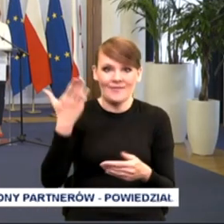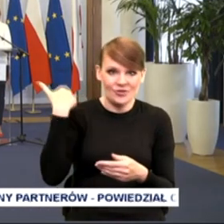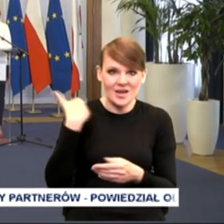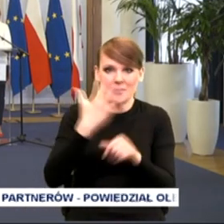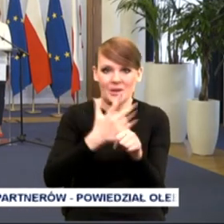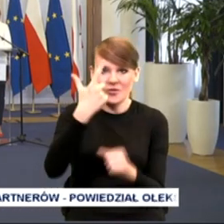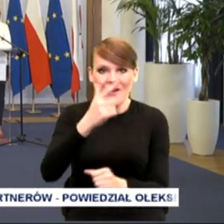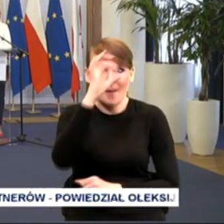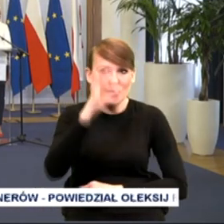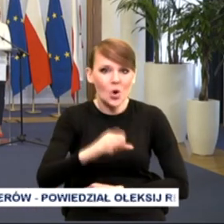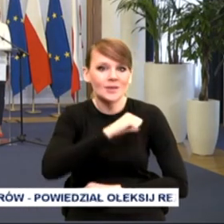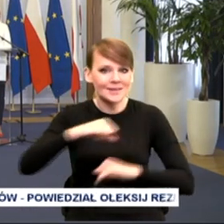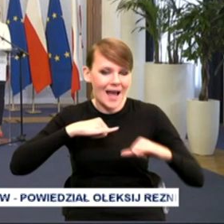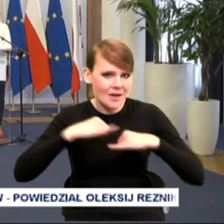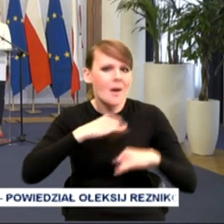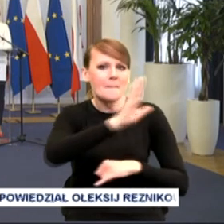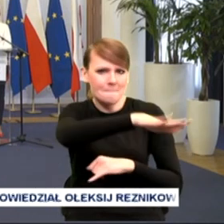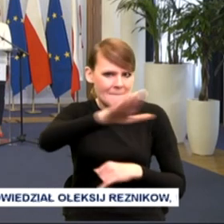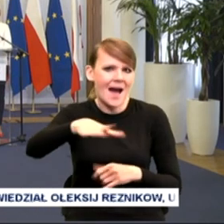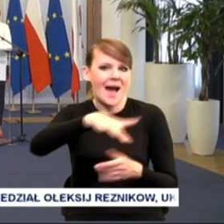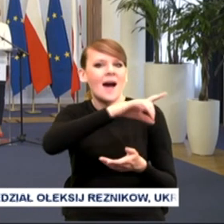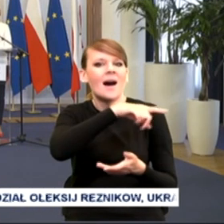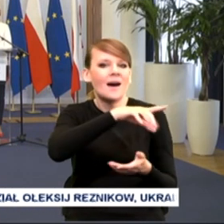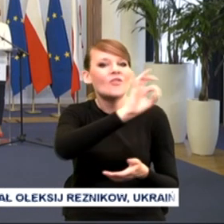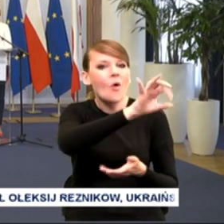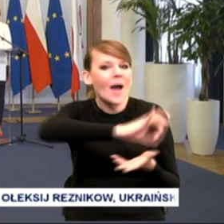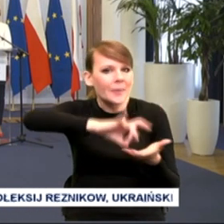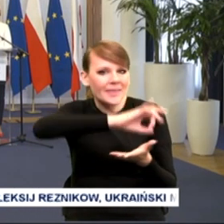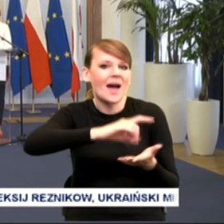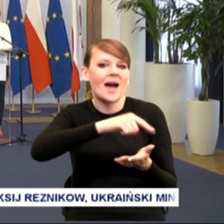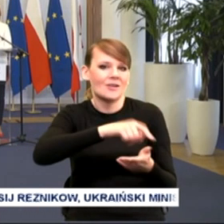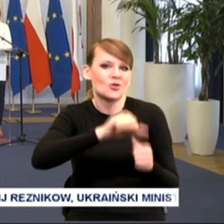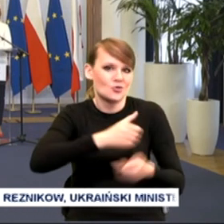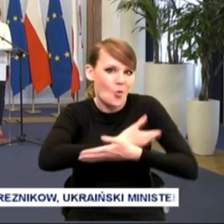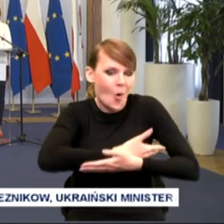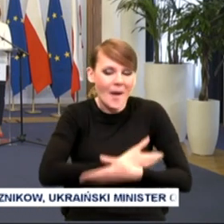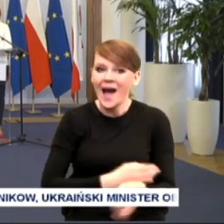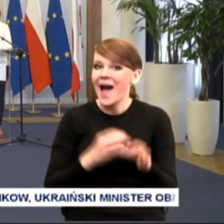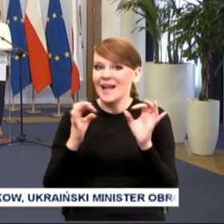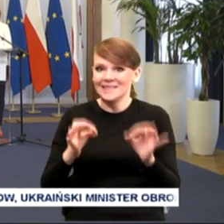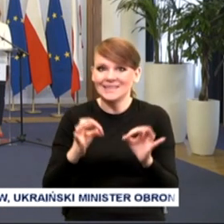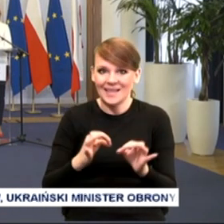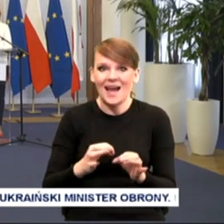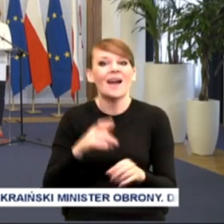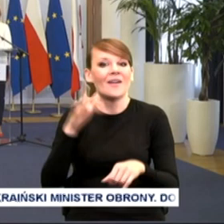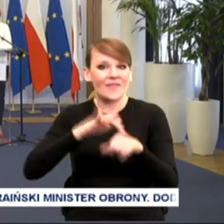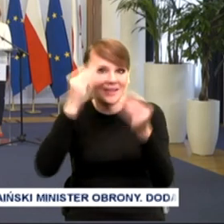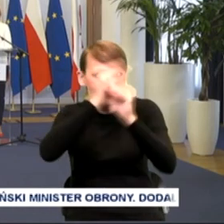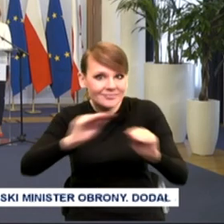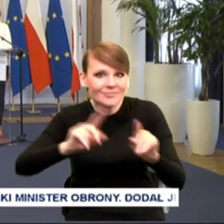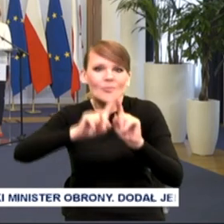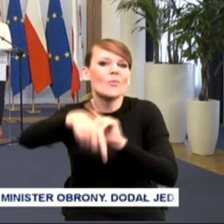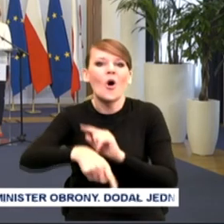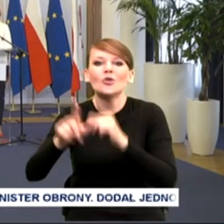samorządów miało żłobki na swoim terenie. Po rozstrzygnięciu dzisiejszym będzie to około 73